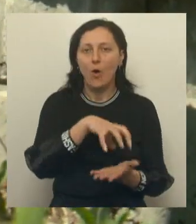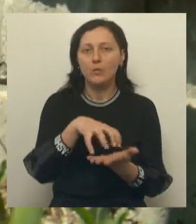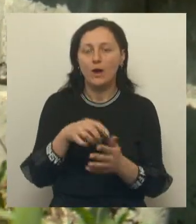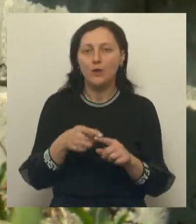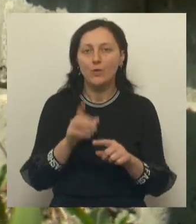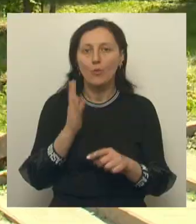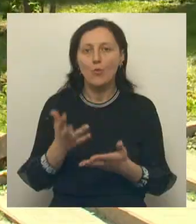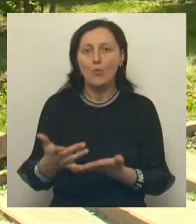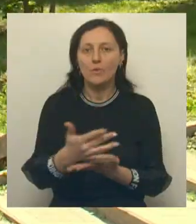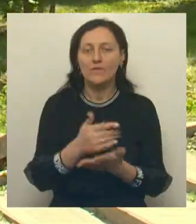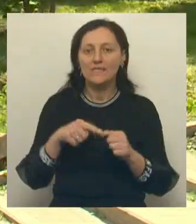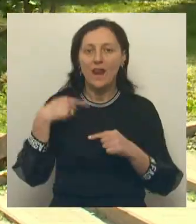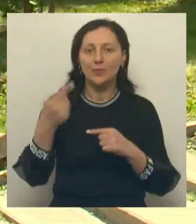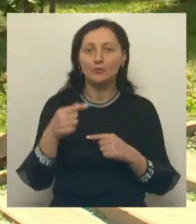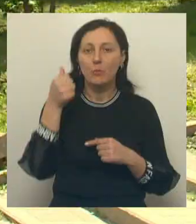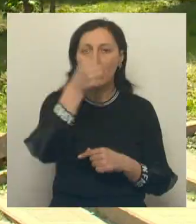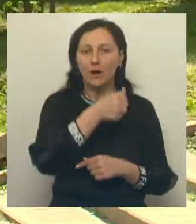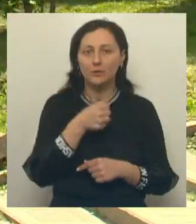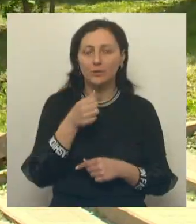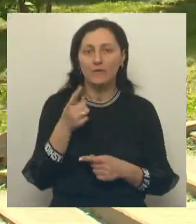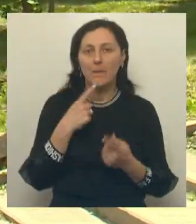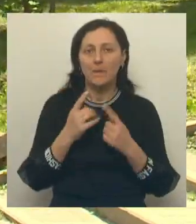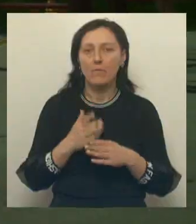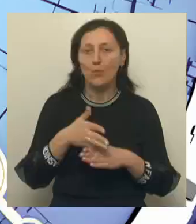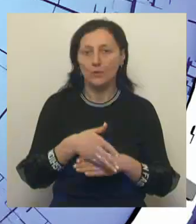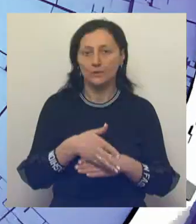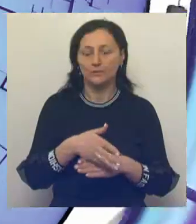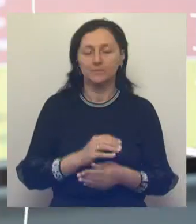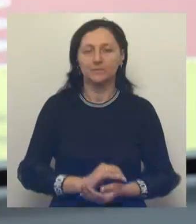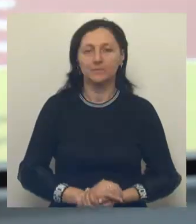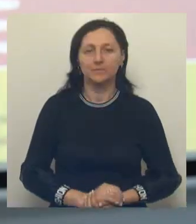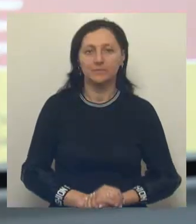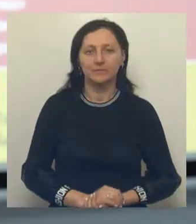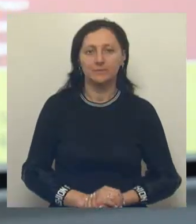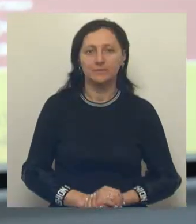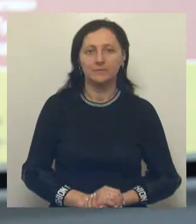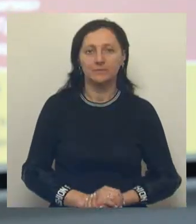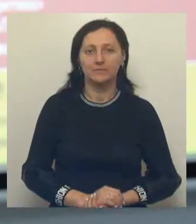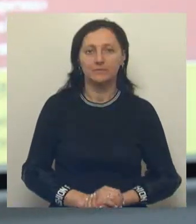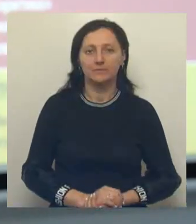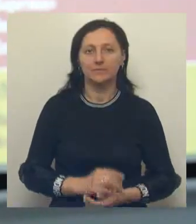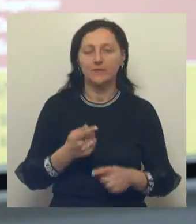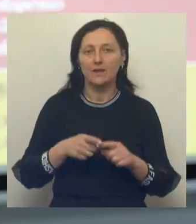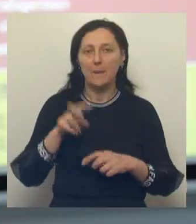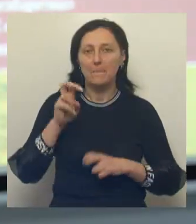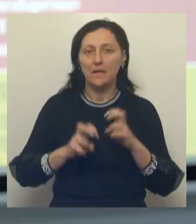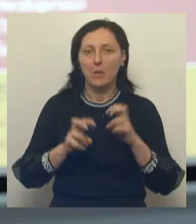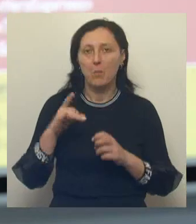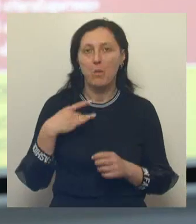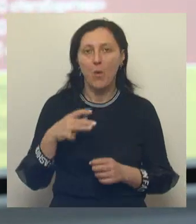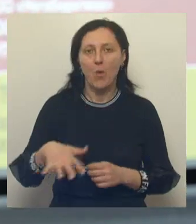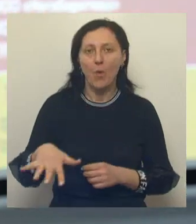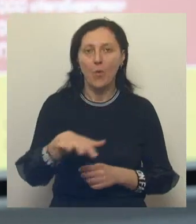благоустроят в области в следующем году, обсудим с гостем студии. Все предприятия в Белгородской области являются